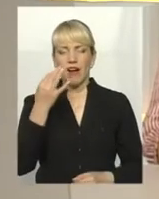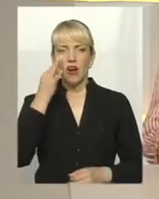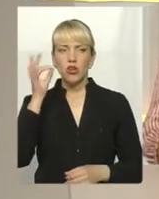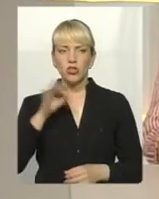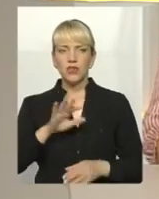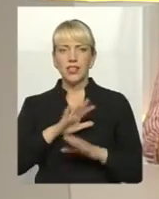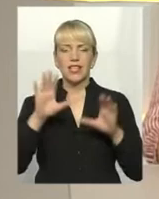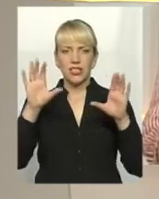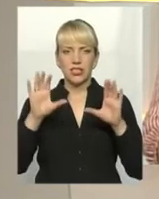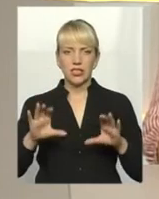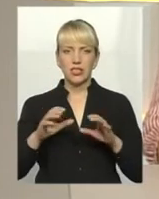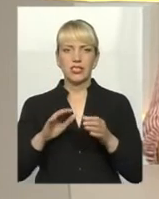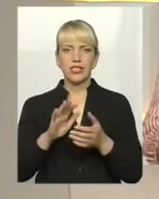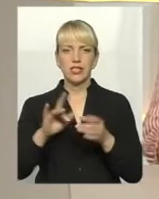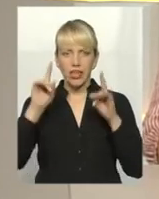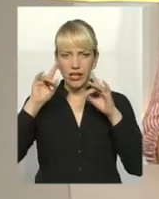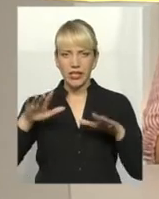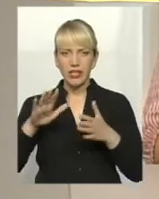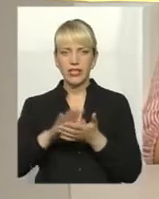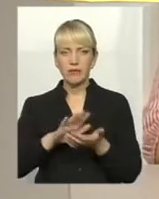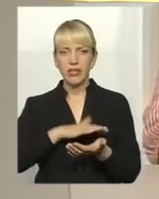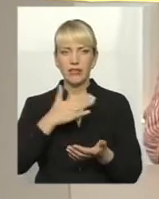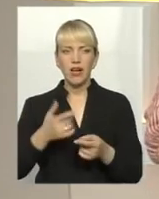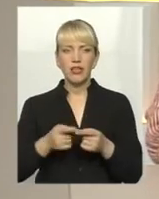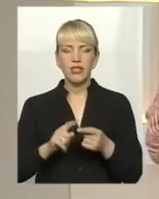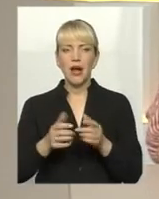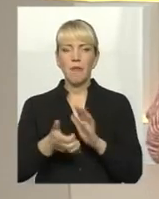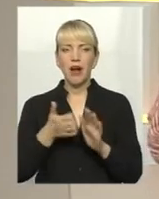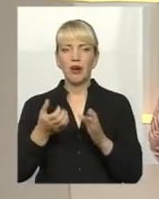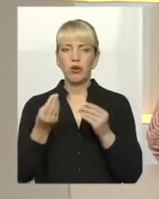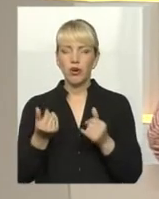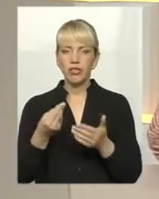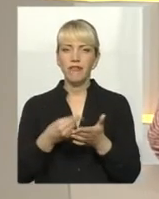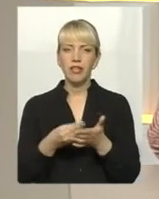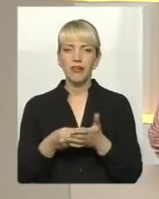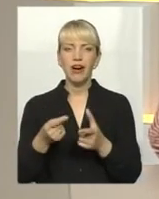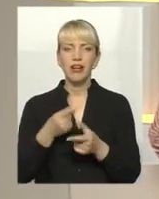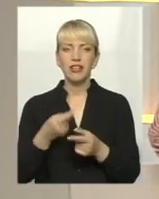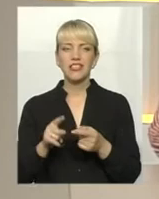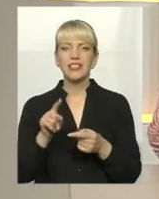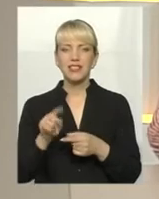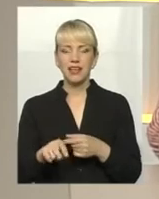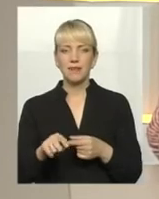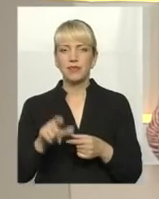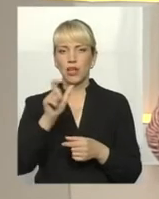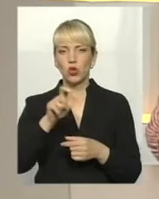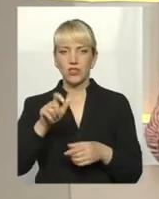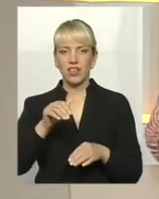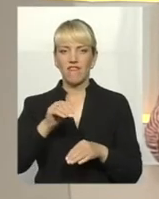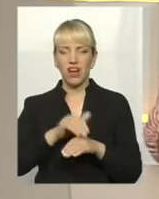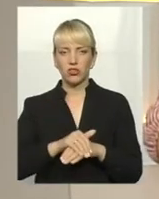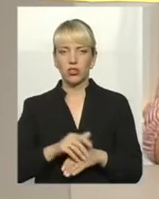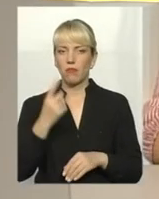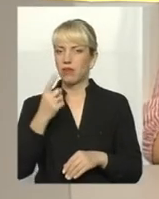санкціоновані стихійні сміттєзвалища, це брак все-таки коштів і фінансування, чи це все ж таки людський фактор?